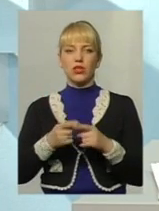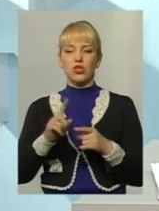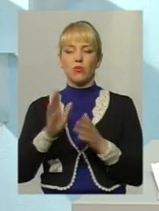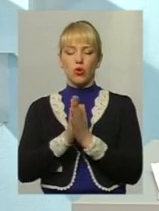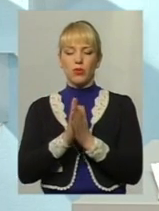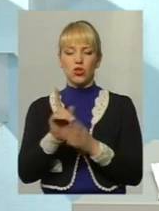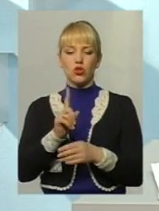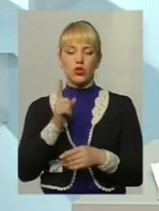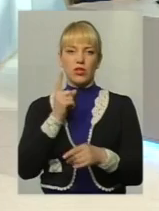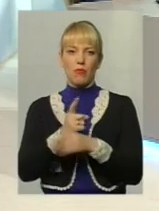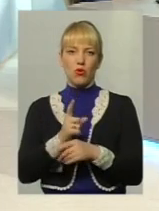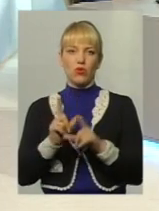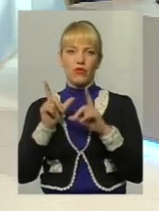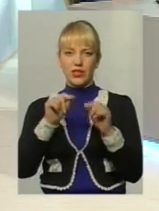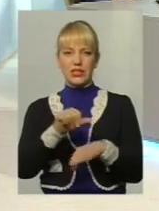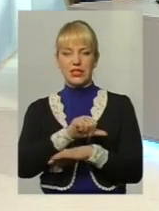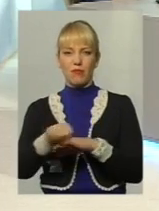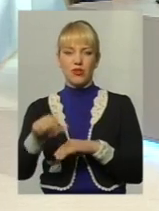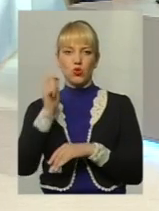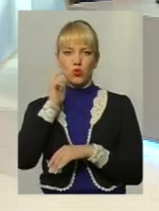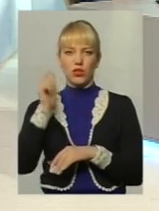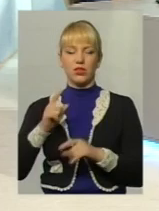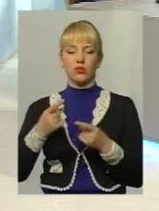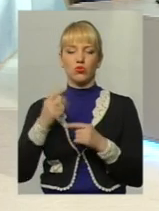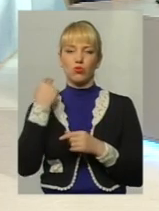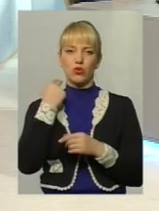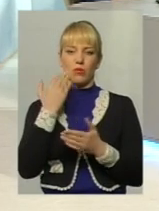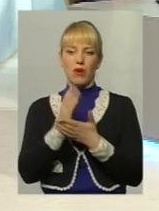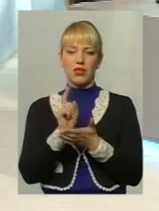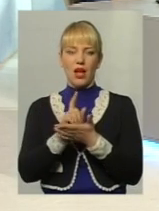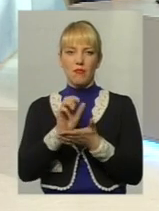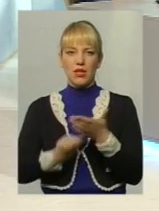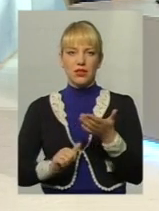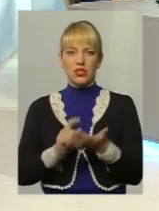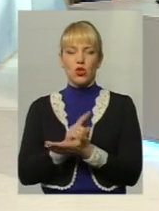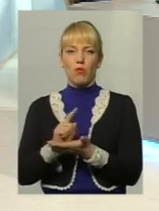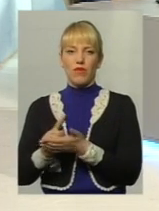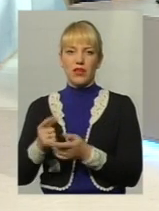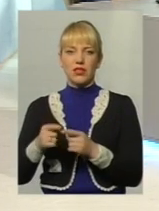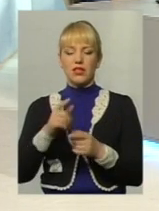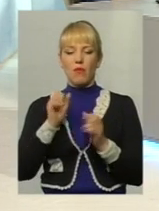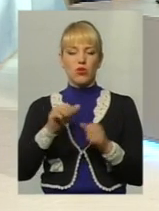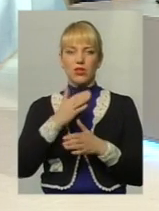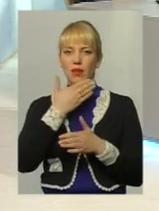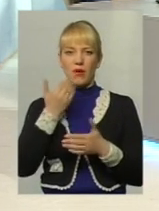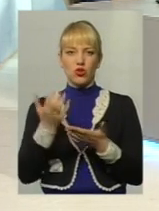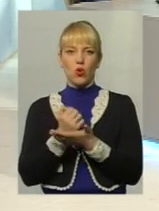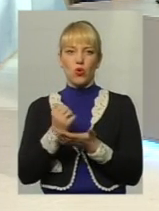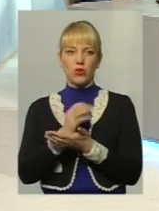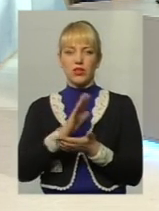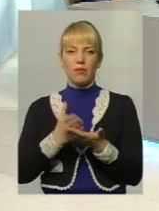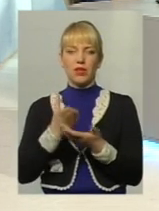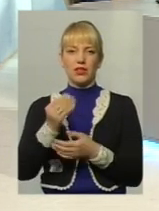заборони виїзду за межі України. Тому що боржник, маючи аліментні зобов'язання, може не мати доходів, не